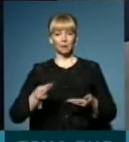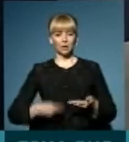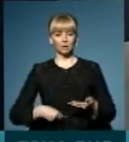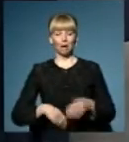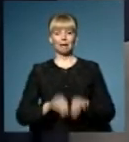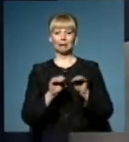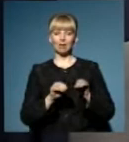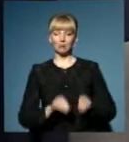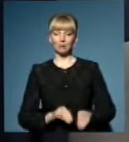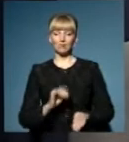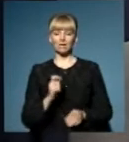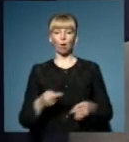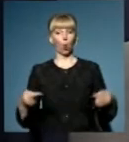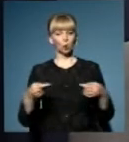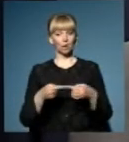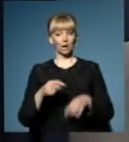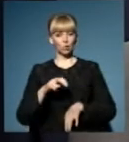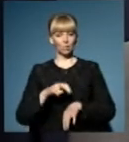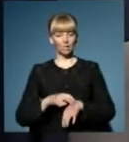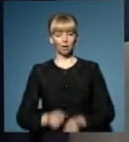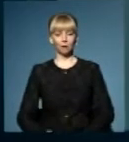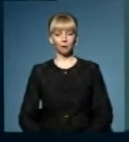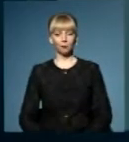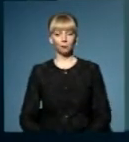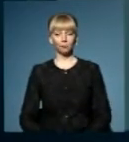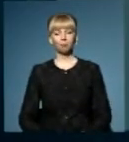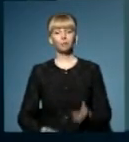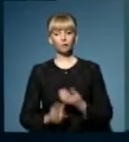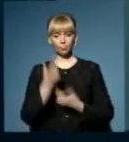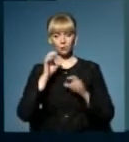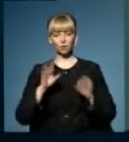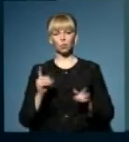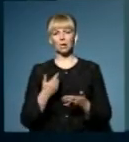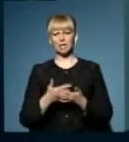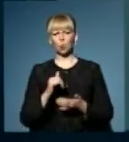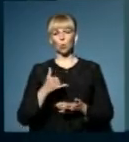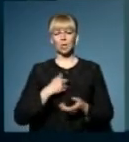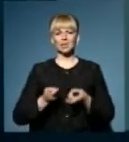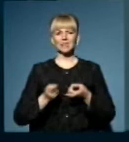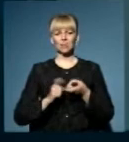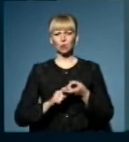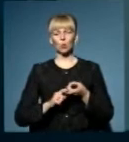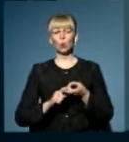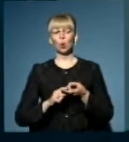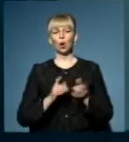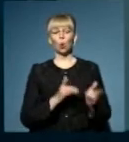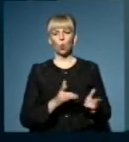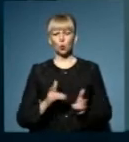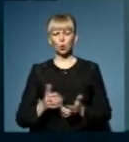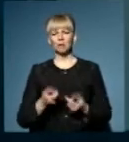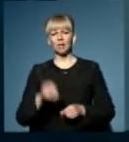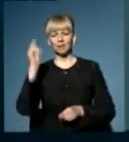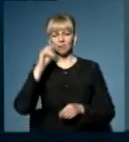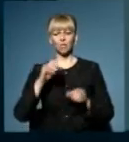декларацію із конкретним лікарем. З'явилася інформація, ніби у нас десь в корпусах гуртожитків і десь в